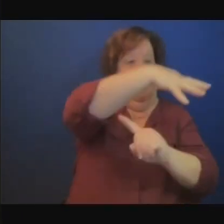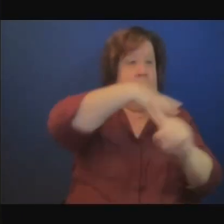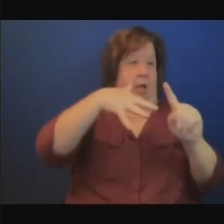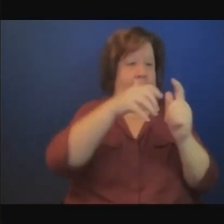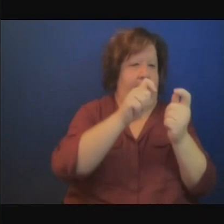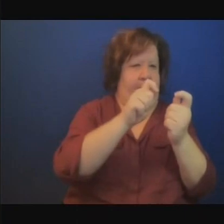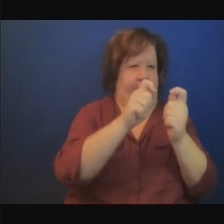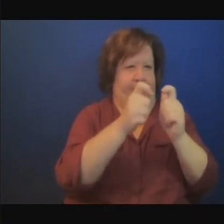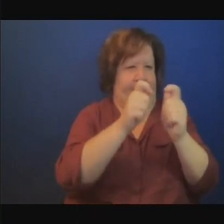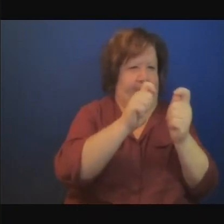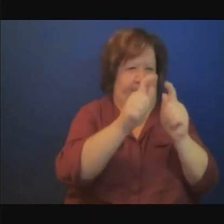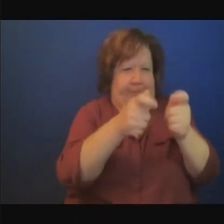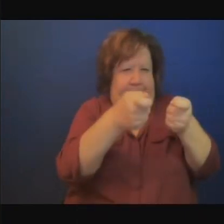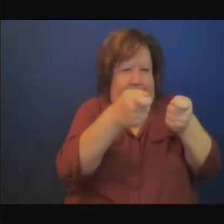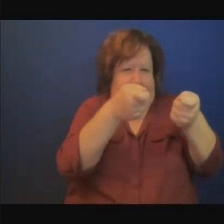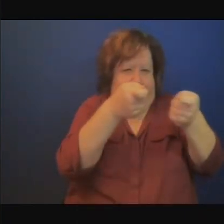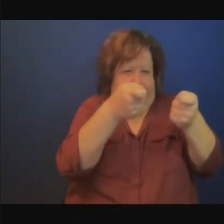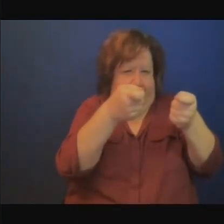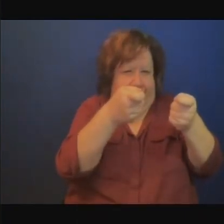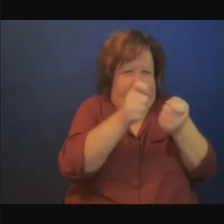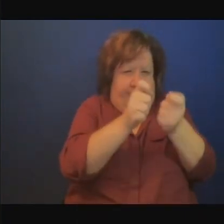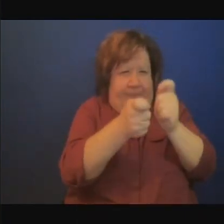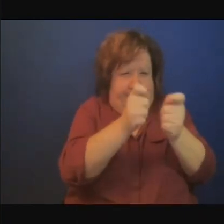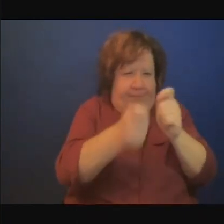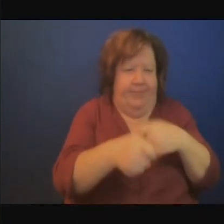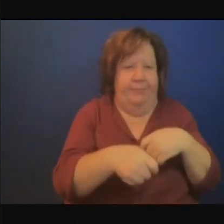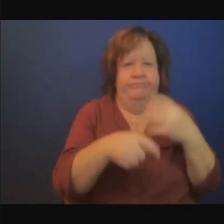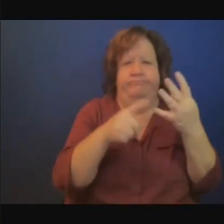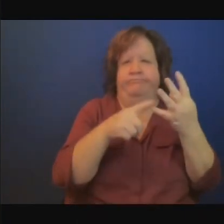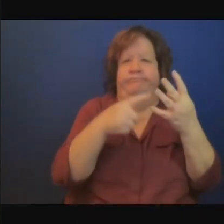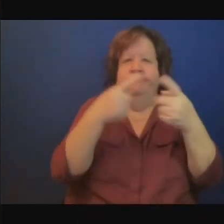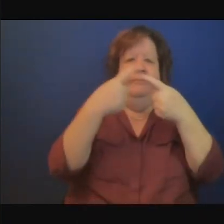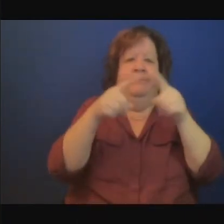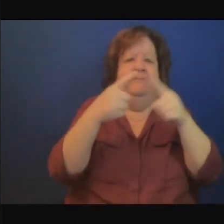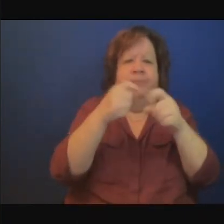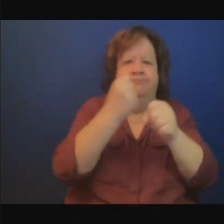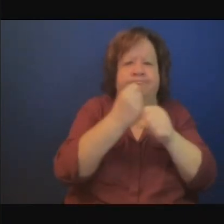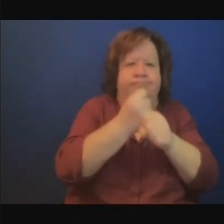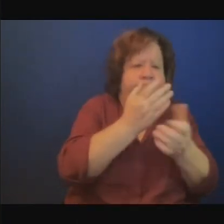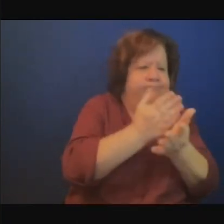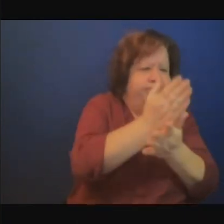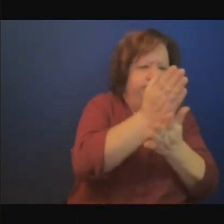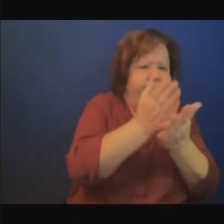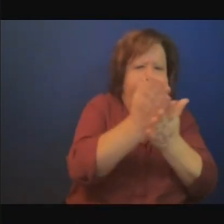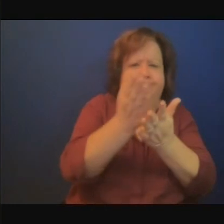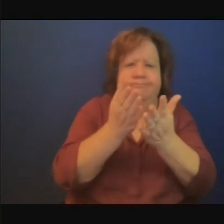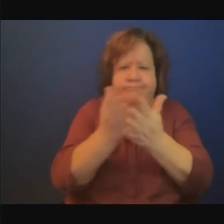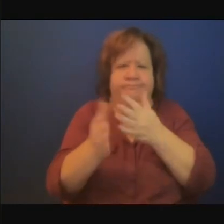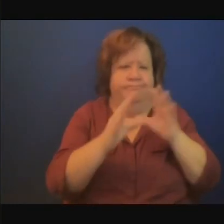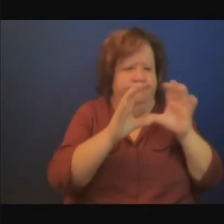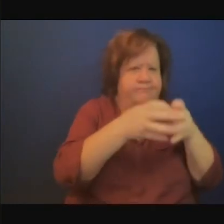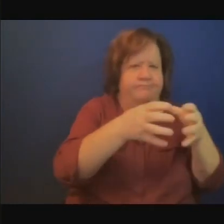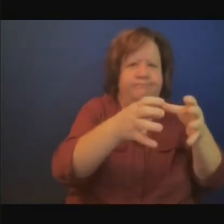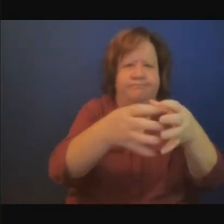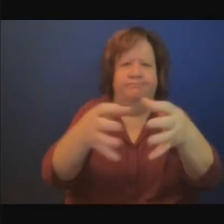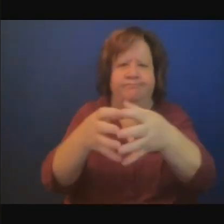discute avec différents secteurs ils organisent des réunions de haut niveau